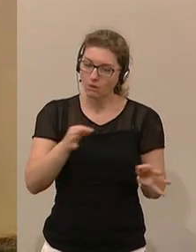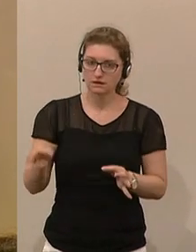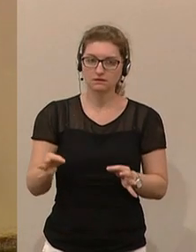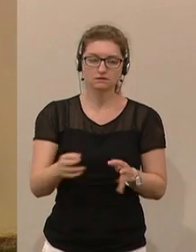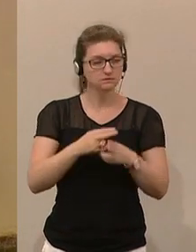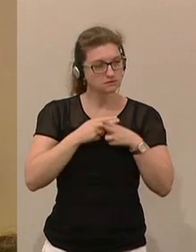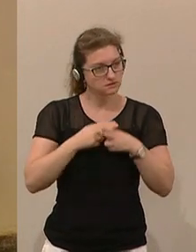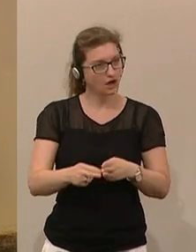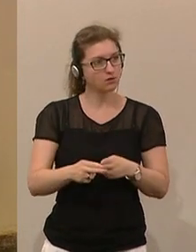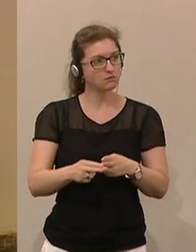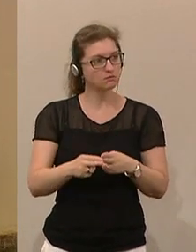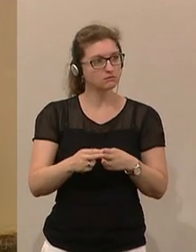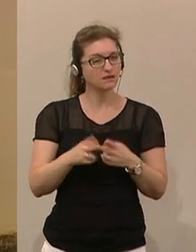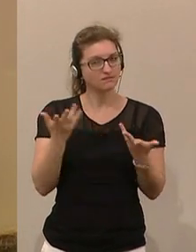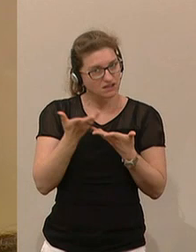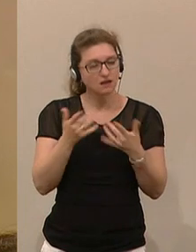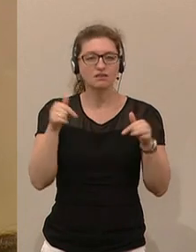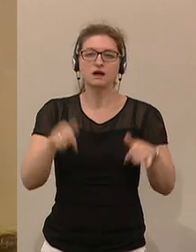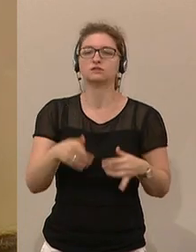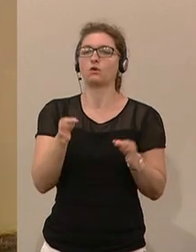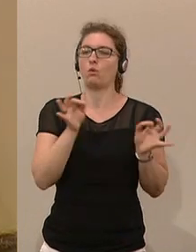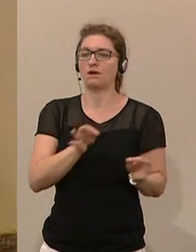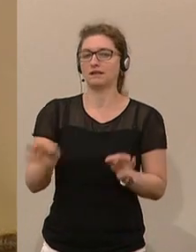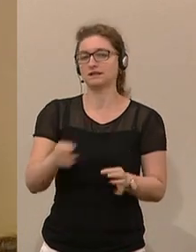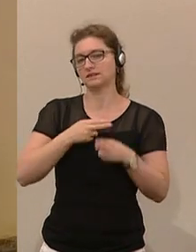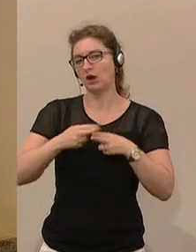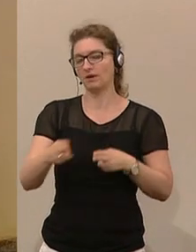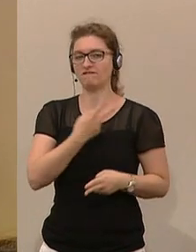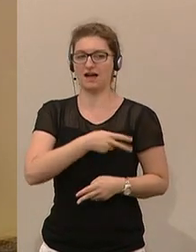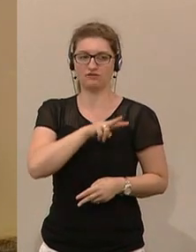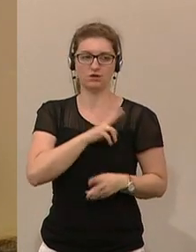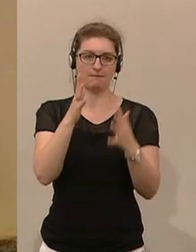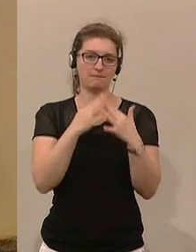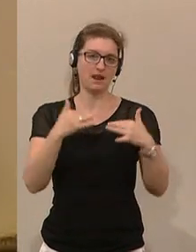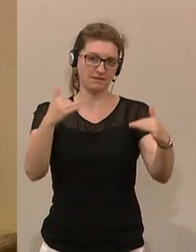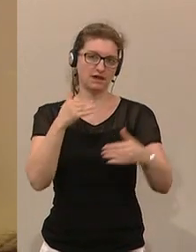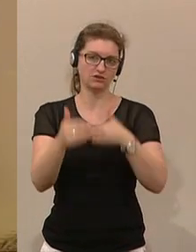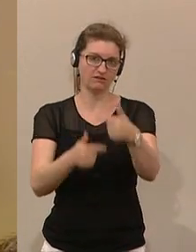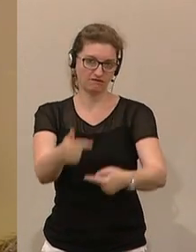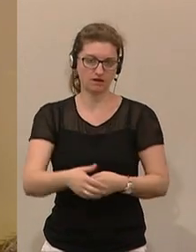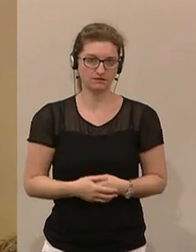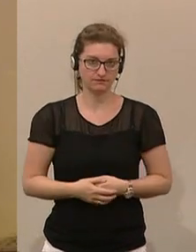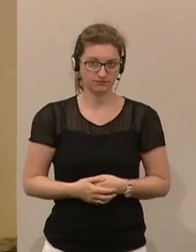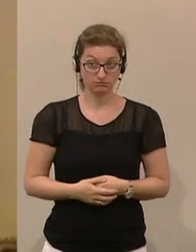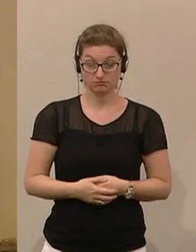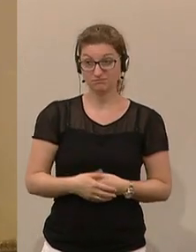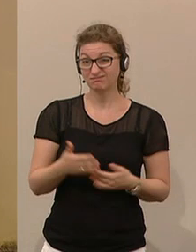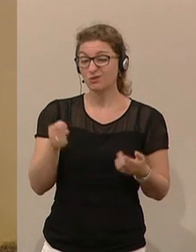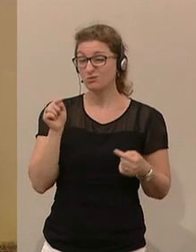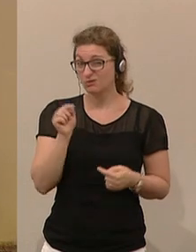verantwortungsvolles parlamentarisches Verfahren. Und das hätte geheißen,